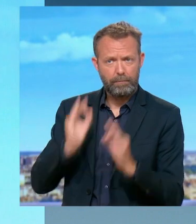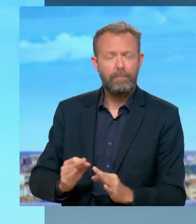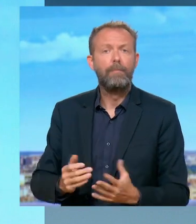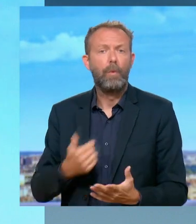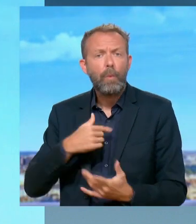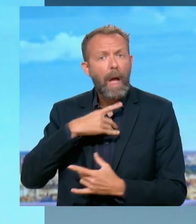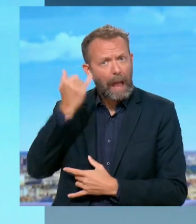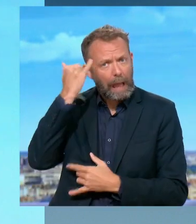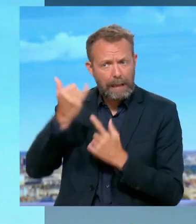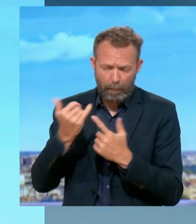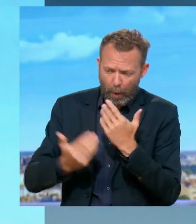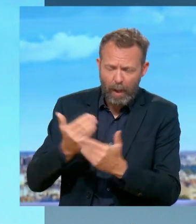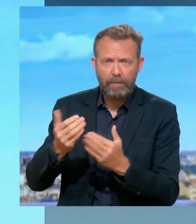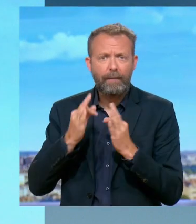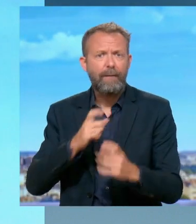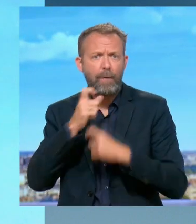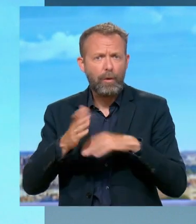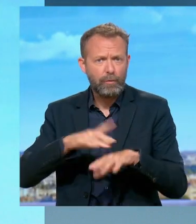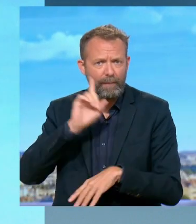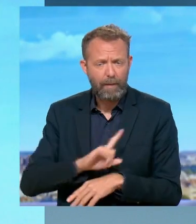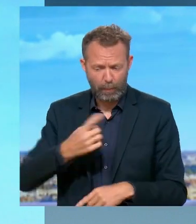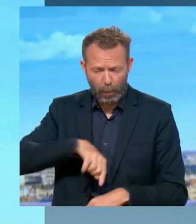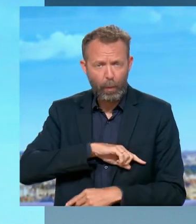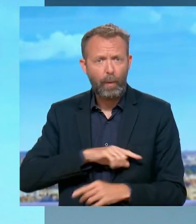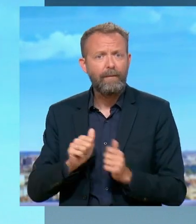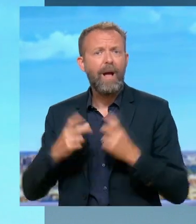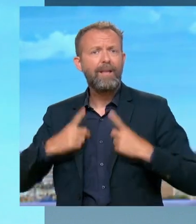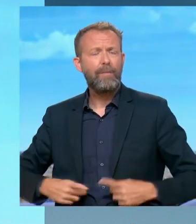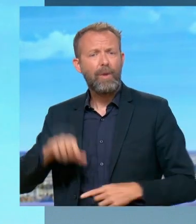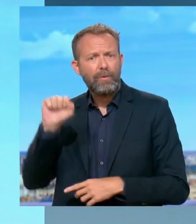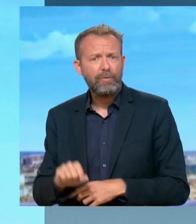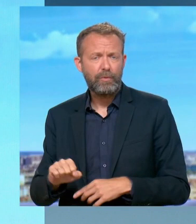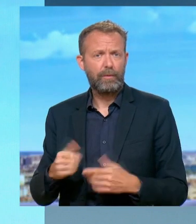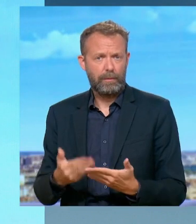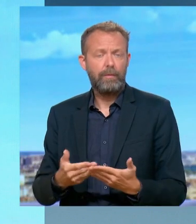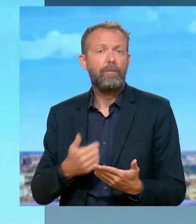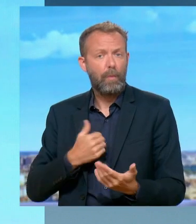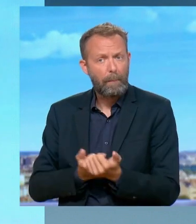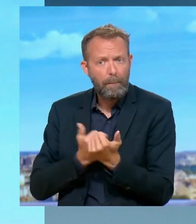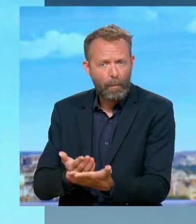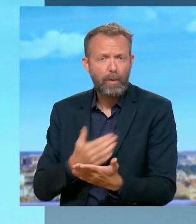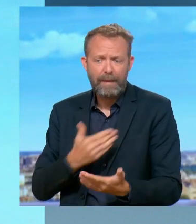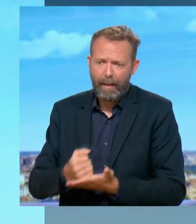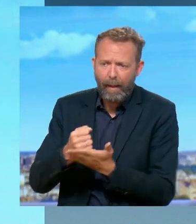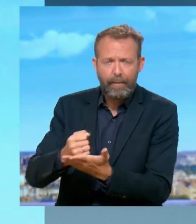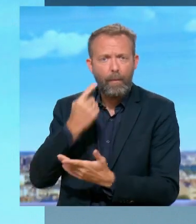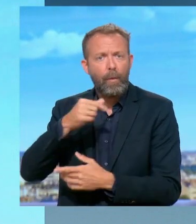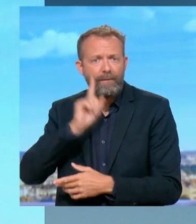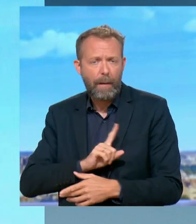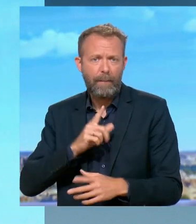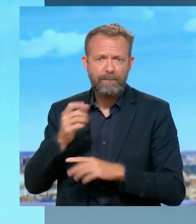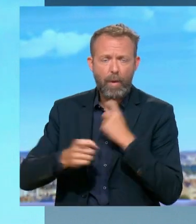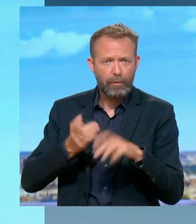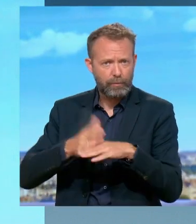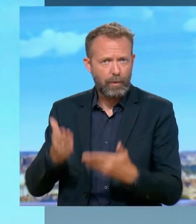avons des idées, elles progressent sur les violences faites aux femmes. C'est nous, avec le député de Camargue, Tachet de Lapagerie, qui avons permis une aide sur les violences faites aux femmes, mais ce n'est que